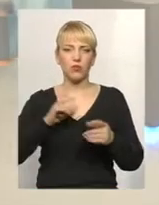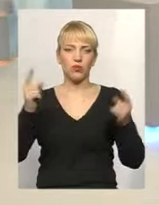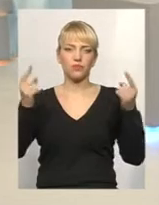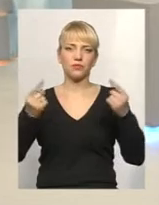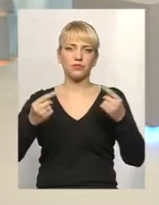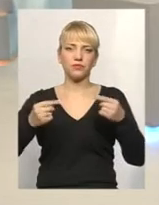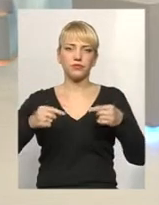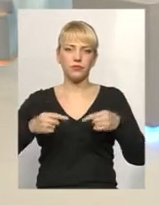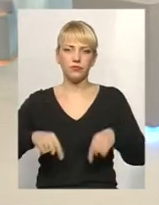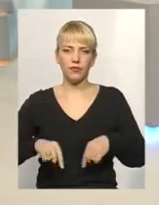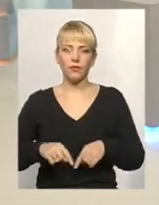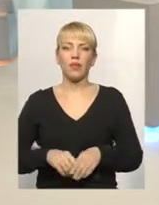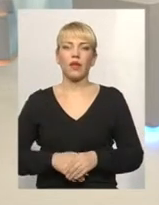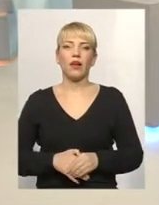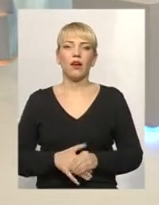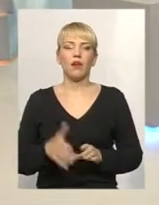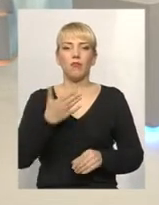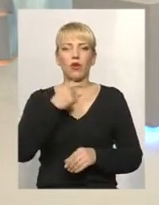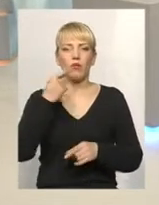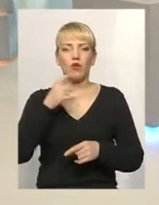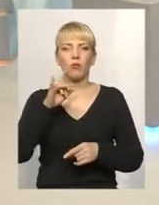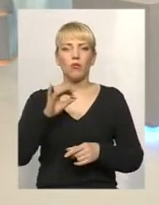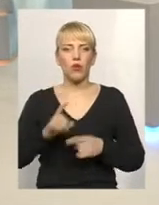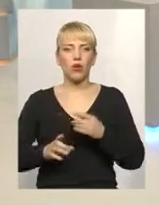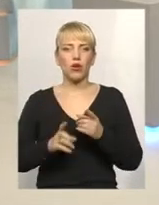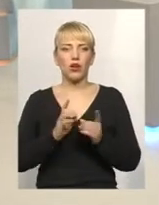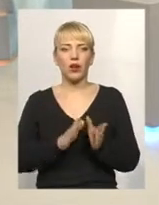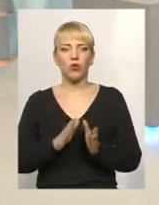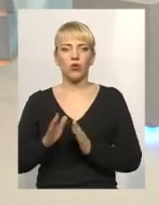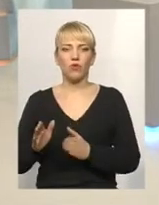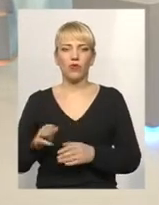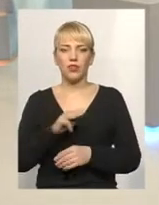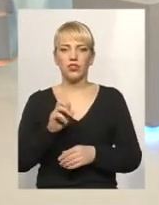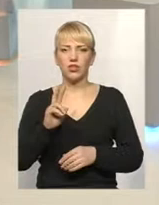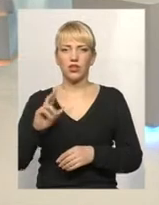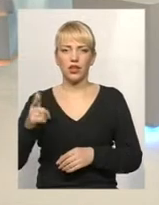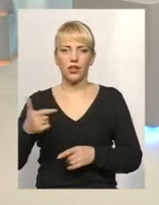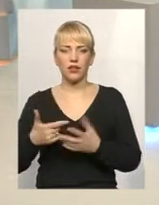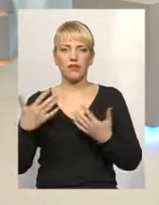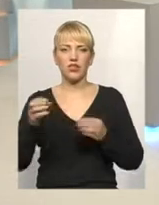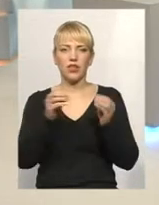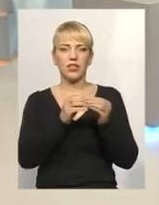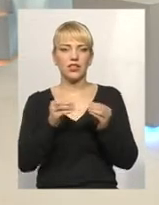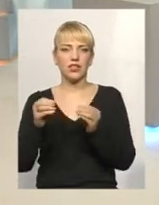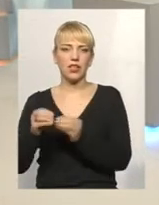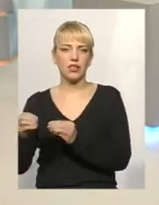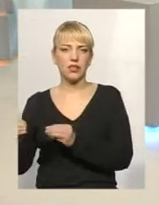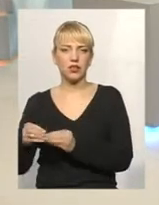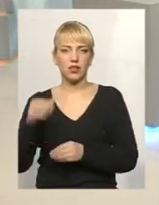Блазне, ми говоримо про реформування сфери житлово-комунального господарства вже десятки років.